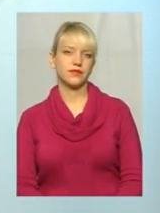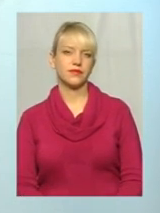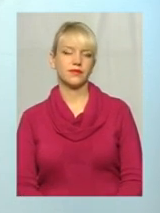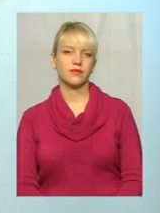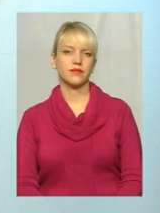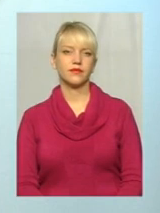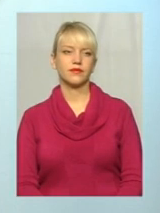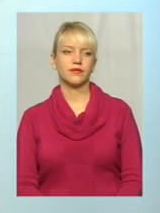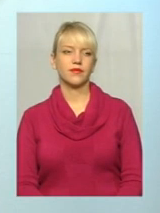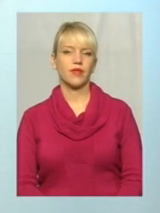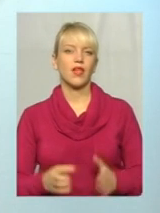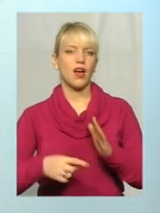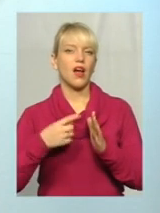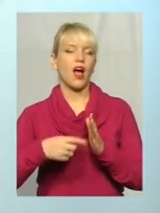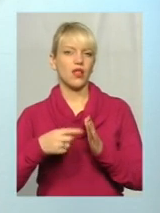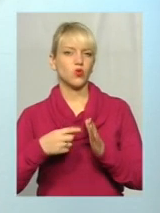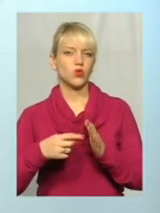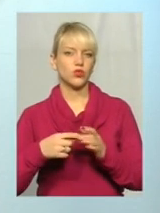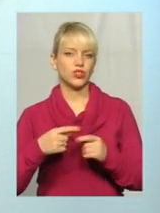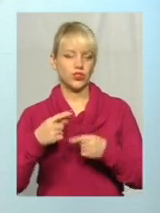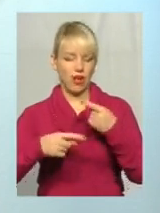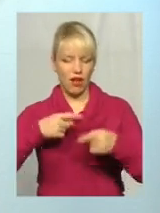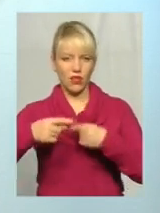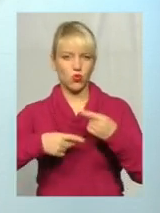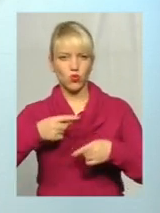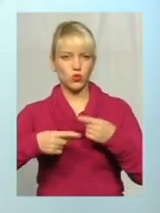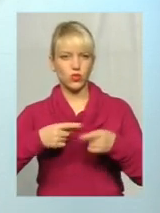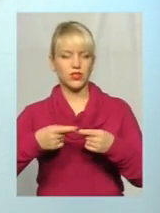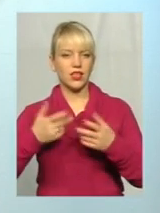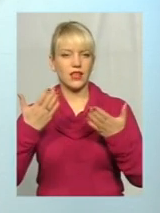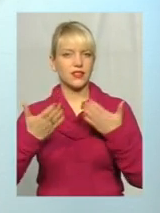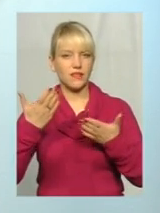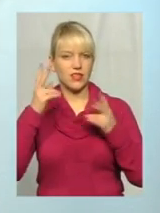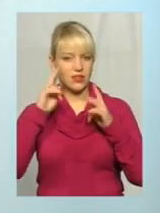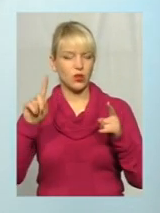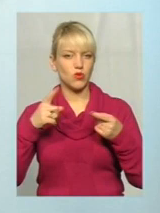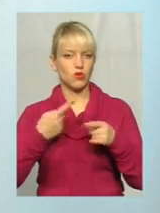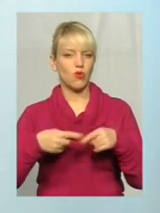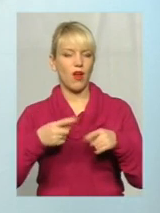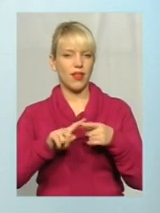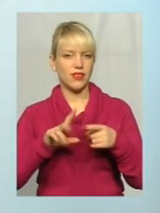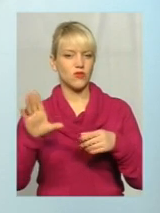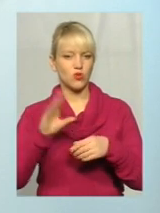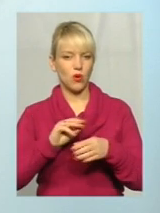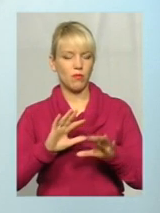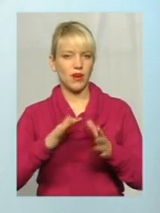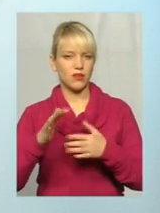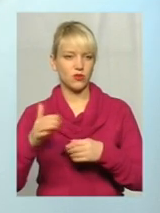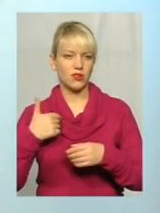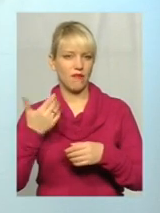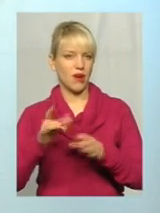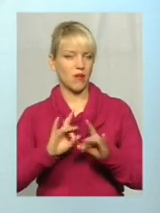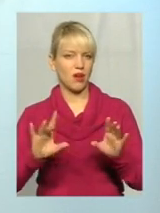Крадюшки, катушек і меді, якщо ви не знаєте, чому це відбувається, я вам розповію, це все відсуваються.